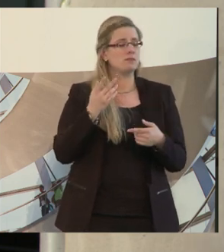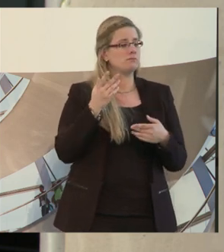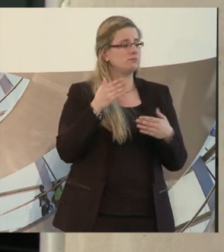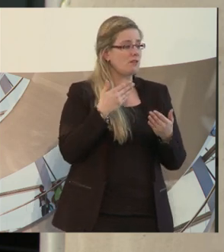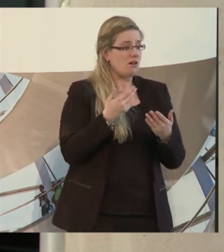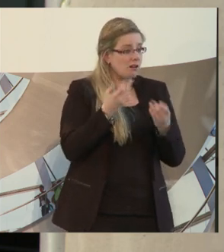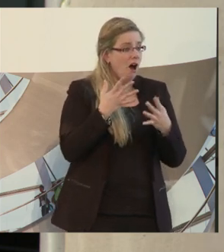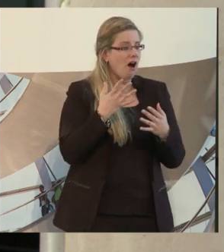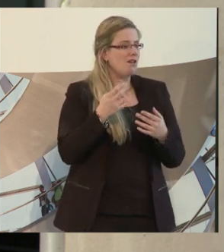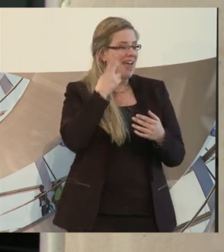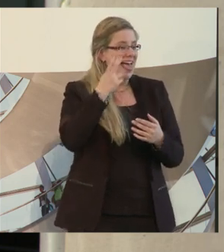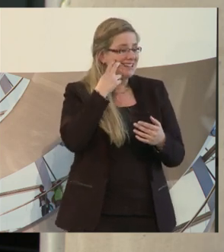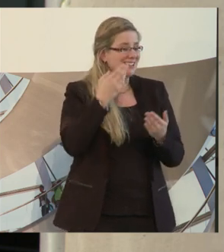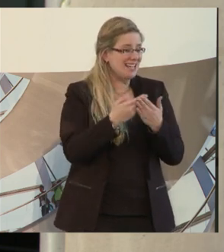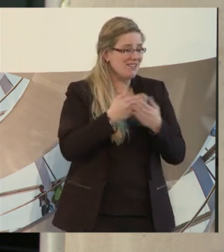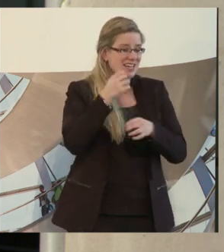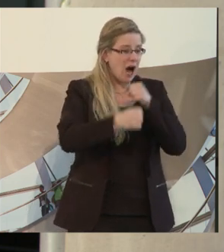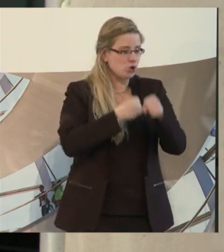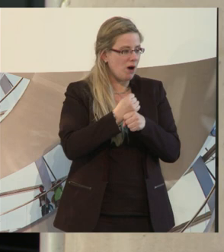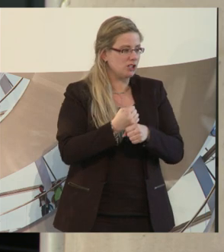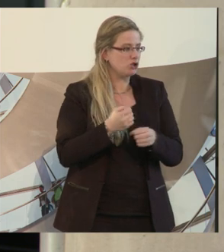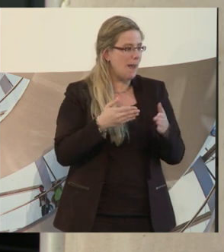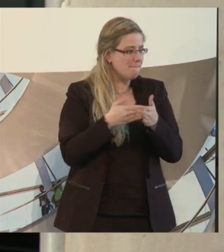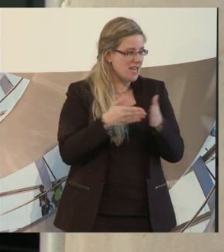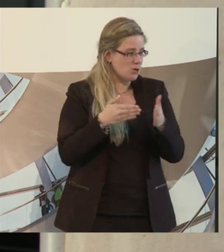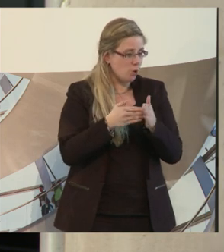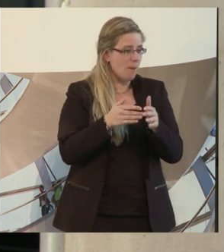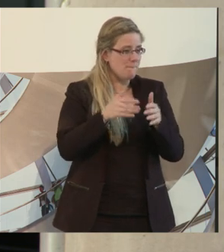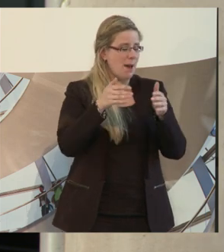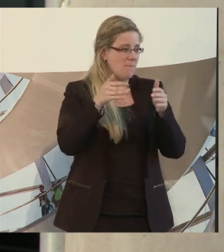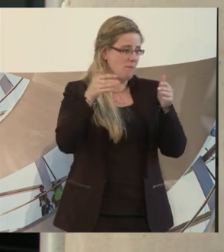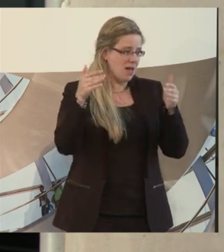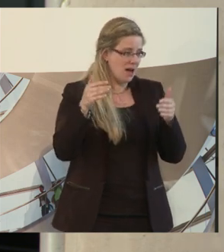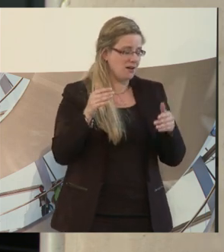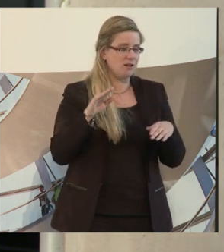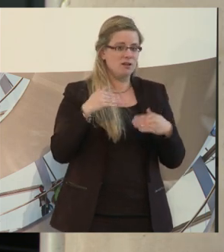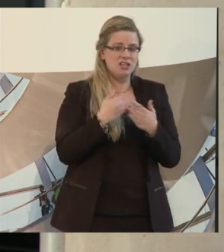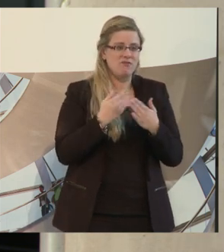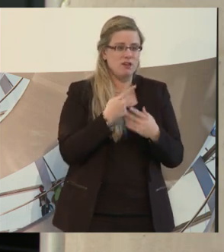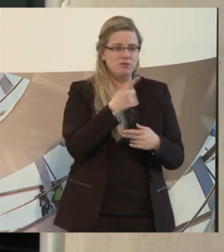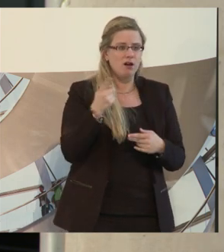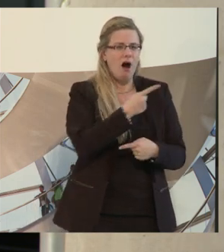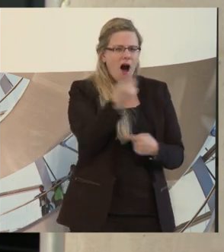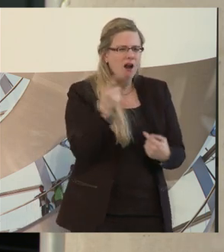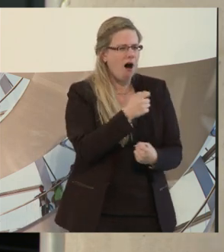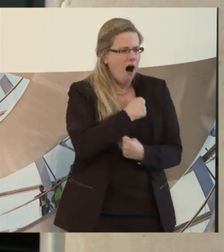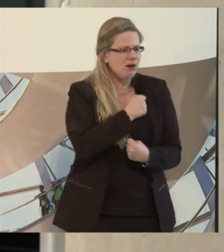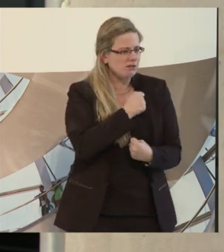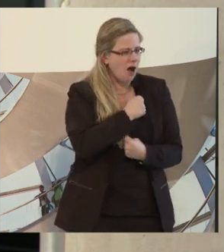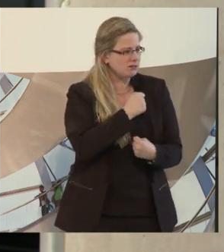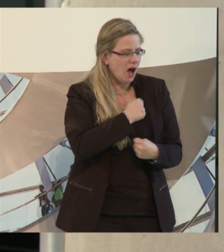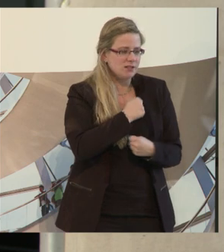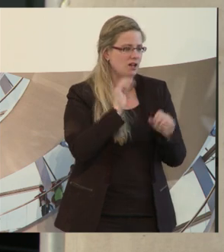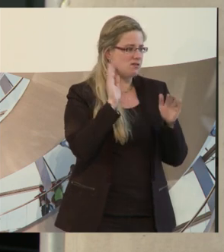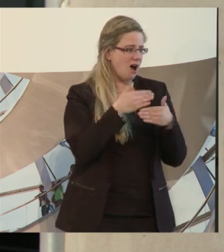solchen Leuten eine Chance geben. Und wir dürfen keine Angst schüren und das habe ich am Anfang vielleicht ein bisschen gemacht mit meiner